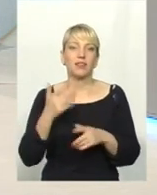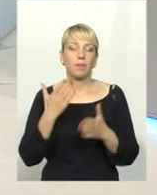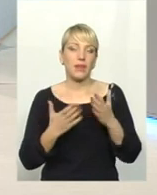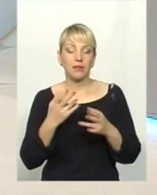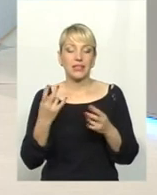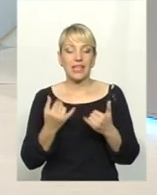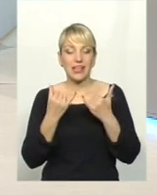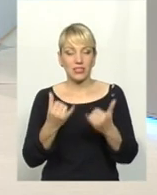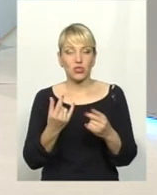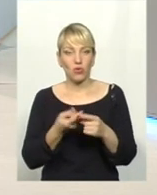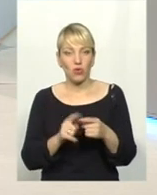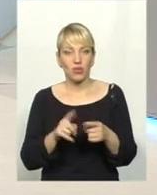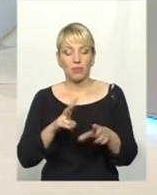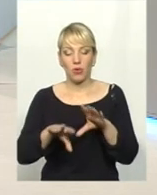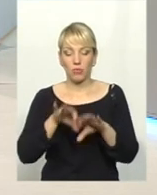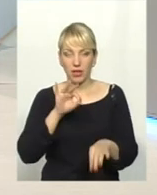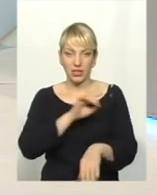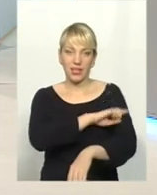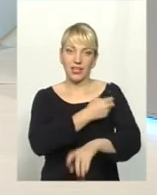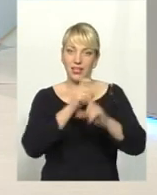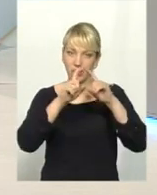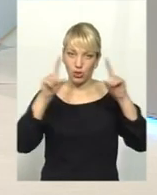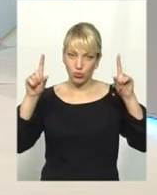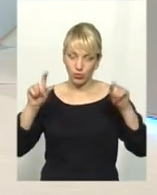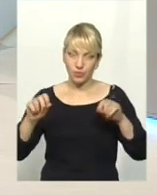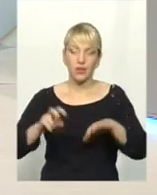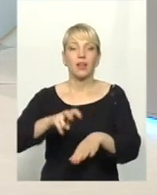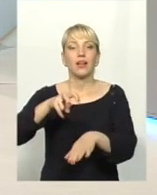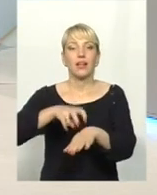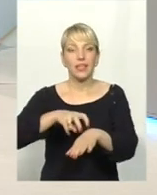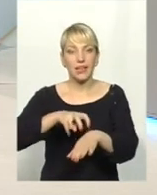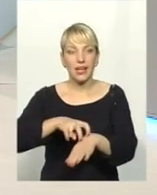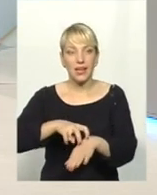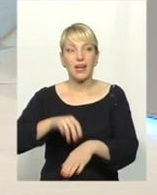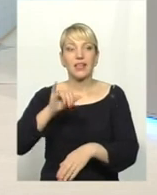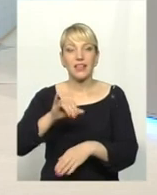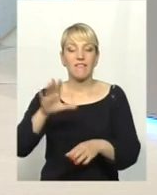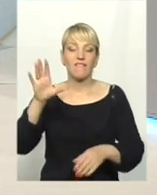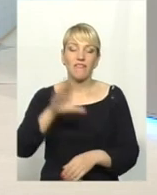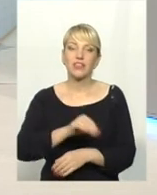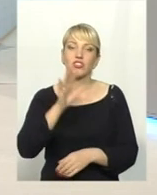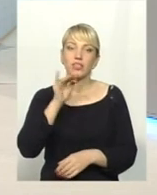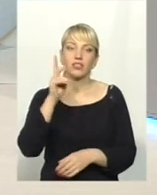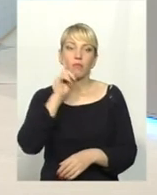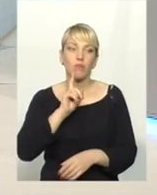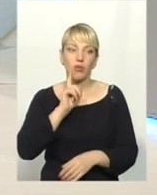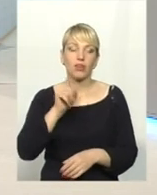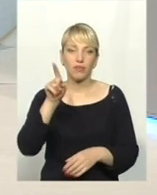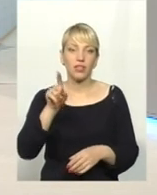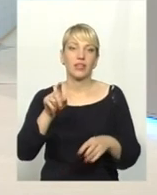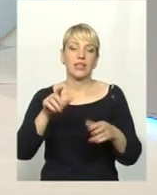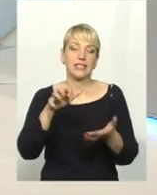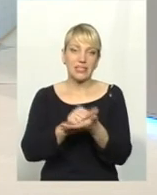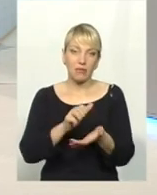обрати клініку, лікаря, і весь час, поки ви в темі щасовно